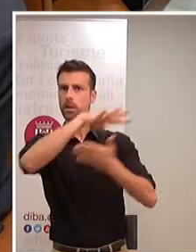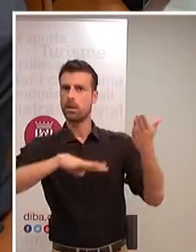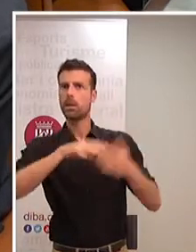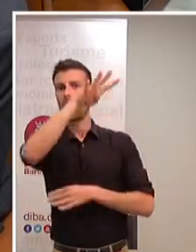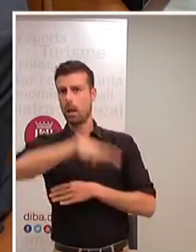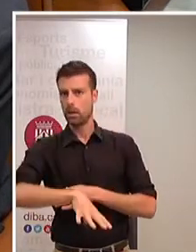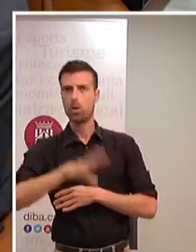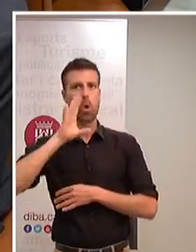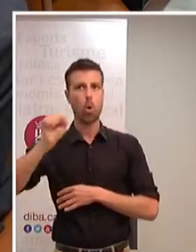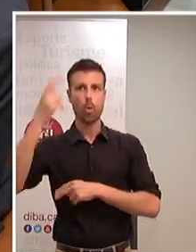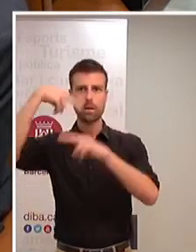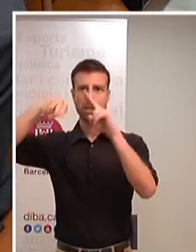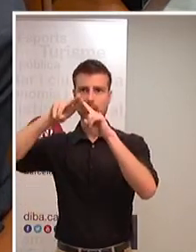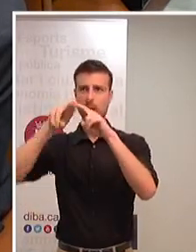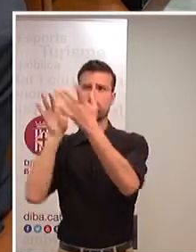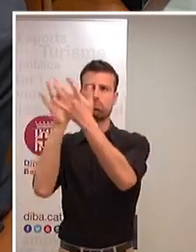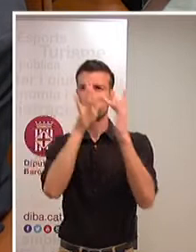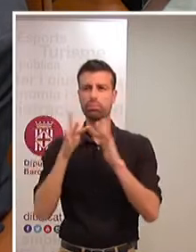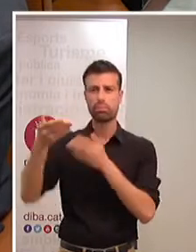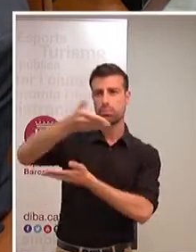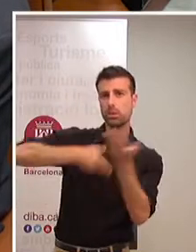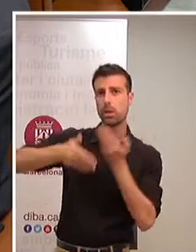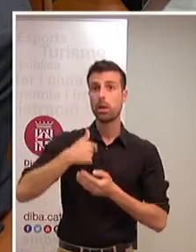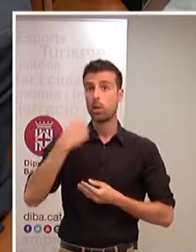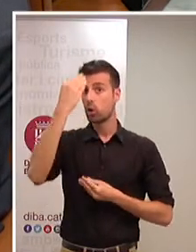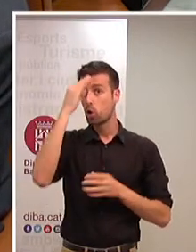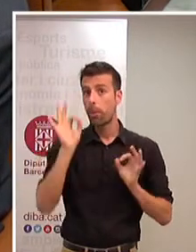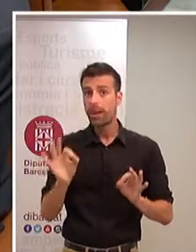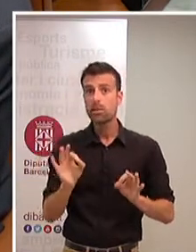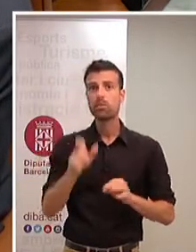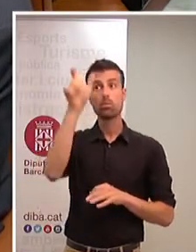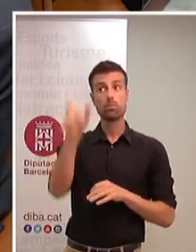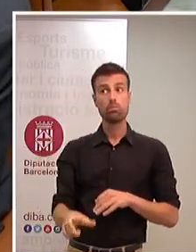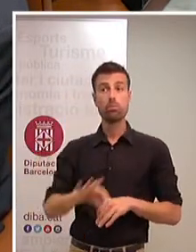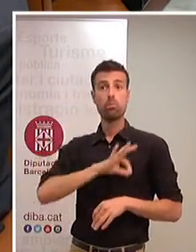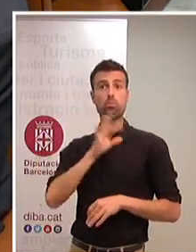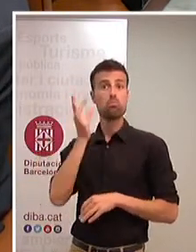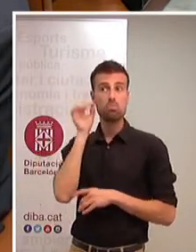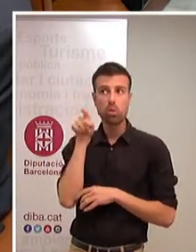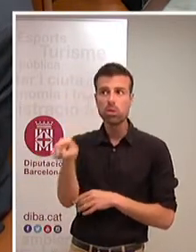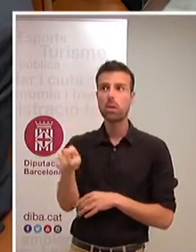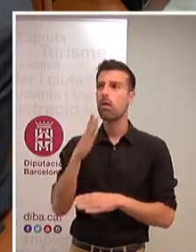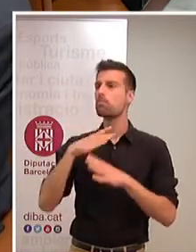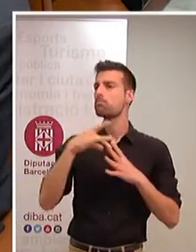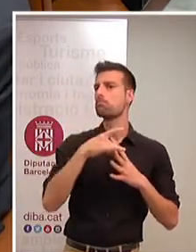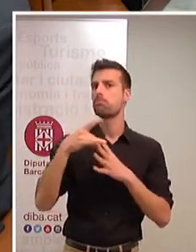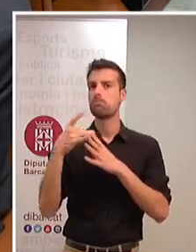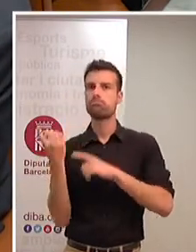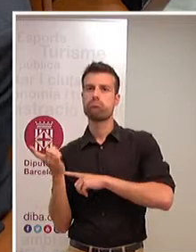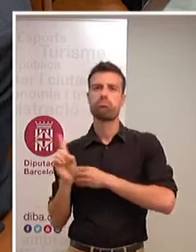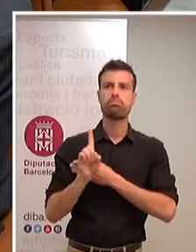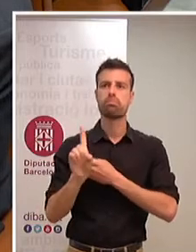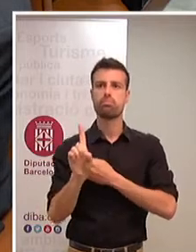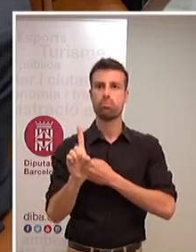del Govern de la Generalitat. Jo crec que hem set lleials. Vostè ha estat al capdavant amb una lleialtat